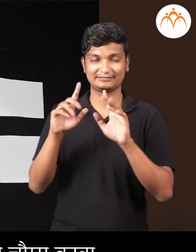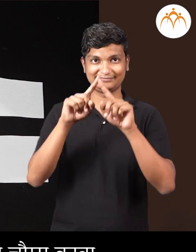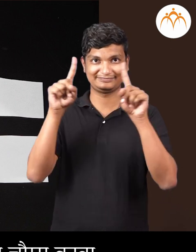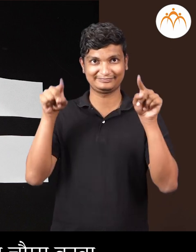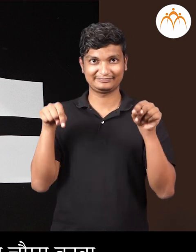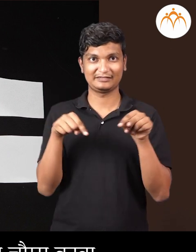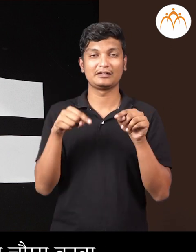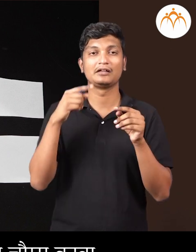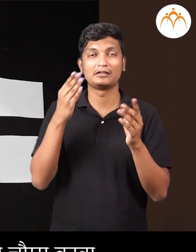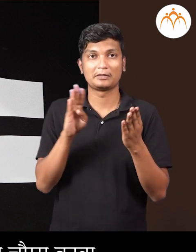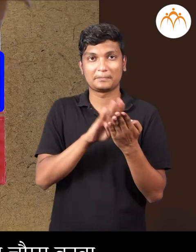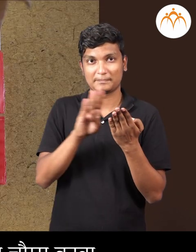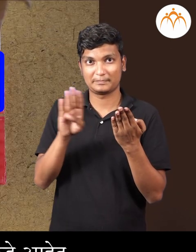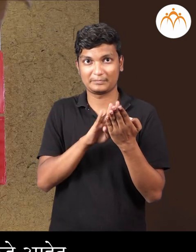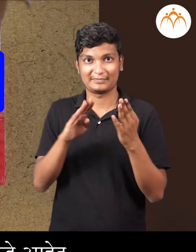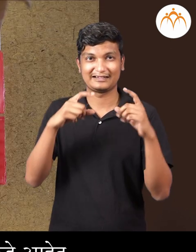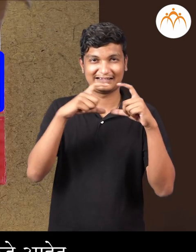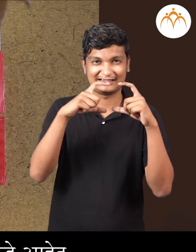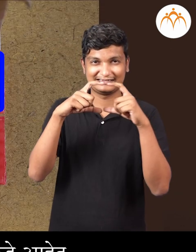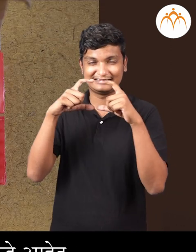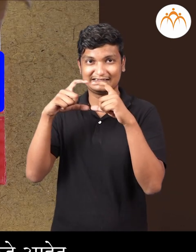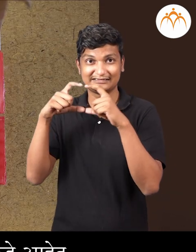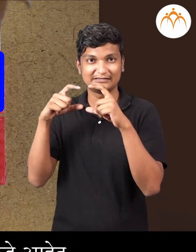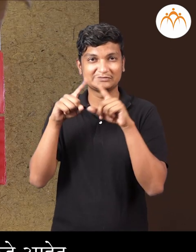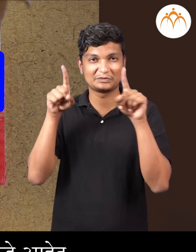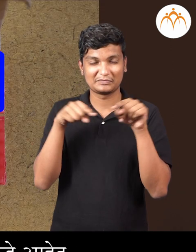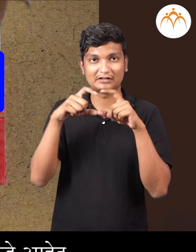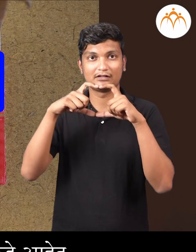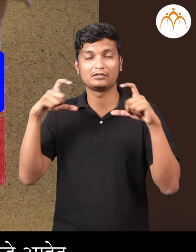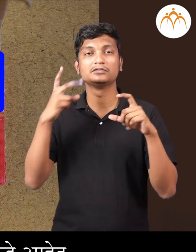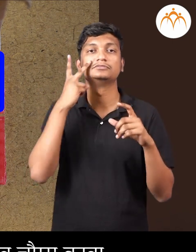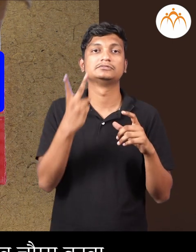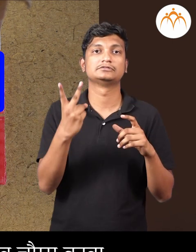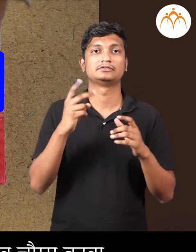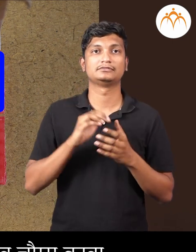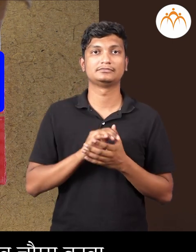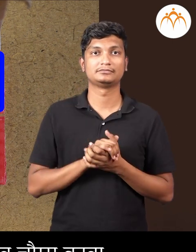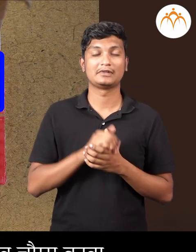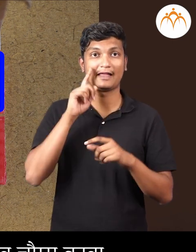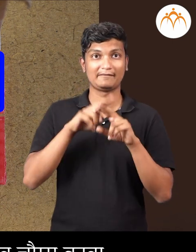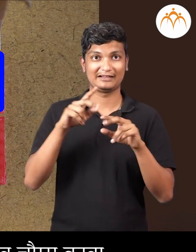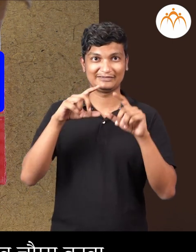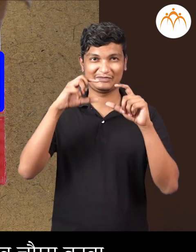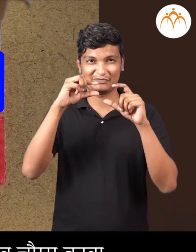आयत वध चाउरस बनवा है वेग्वेगली है आकाराचे तुकडे आहेत लो